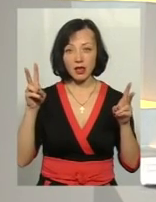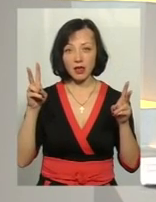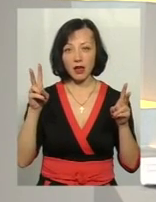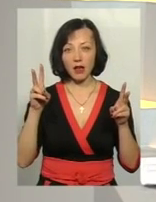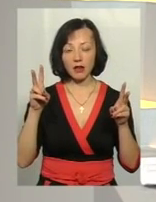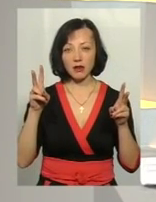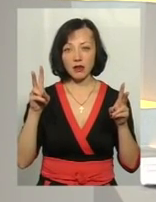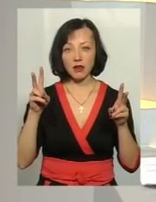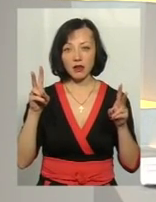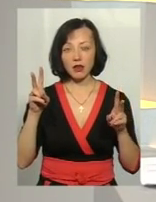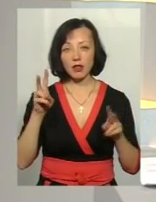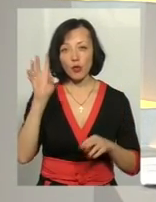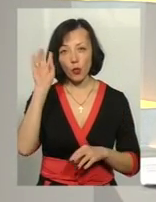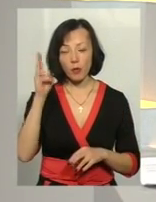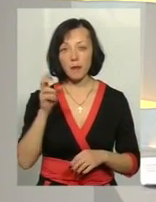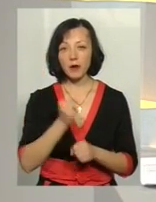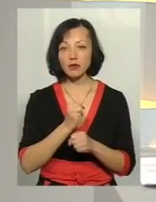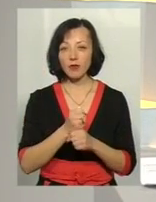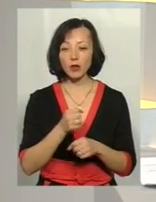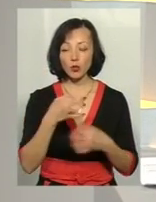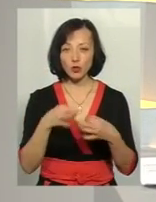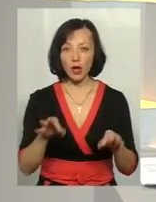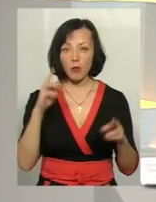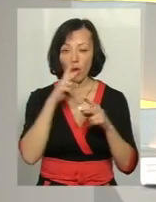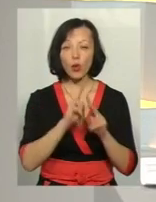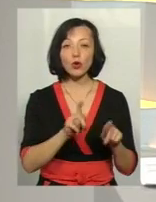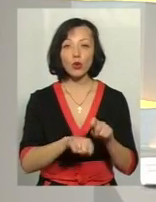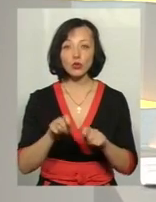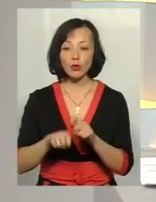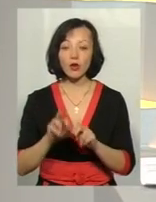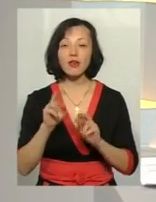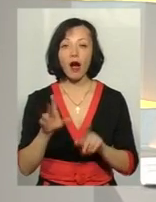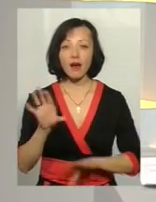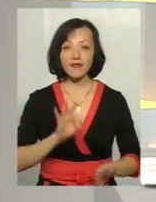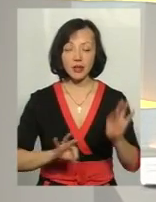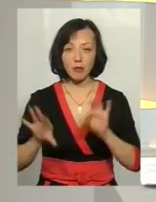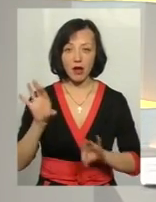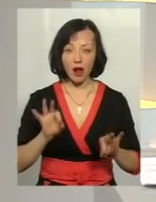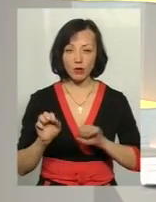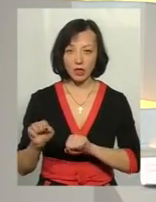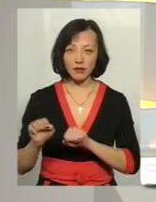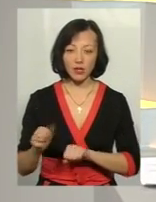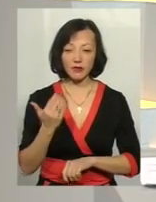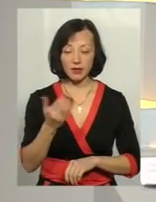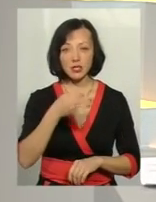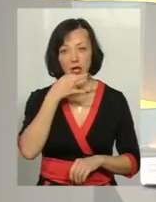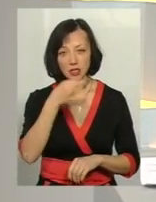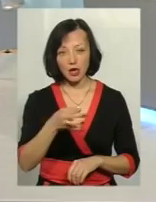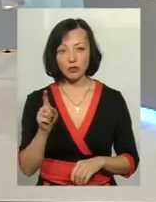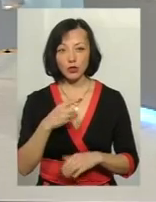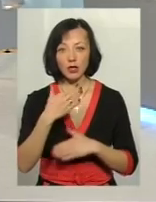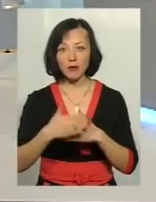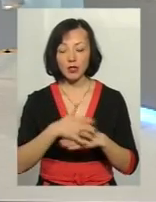допускає помилки. Хто контролює, як здійснюється відбір? І ви зазначили, що